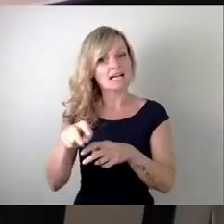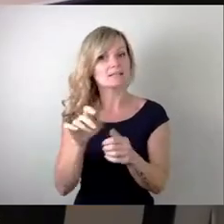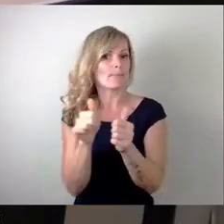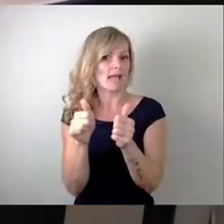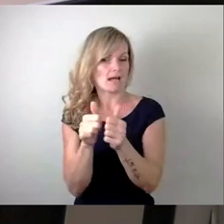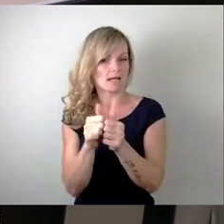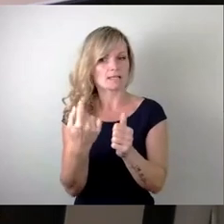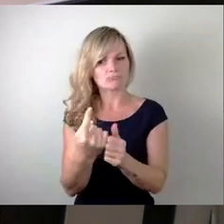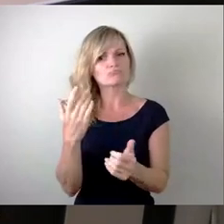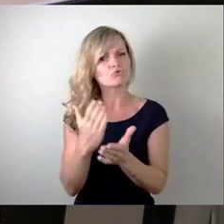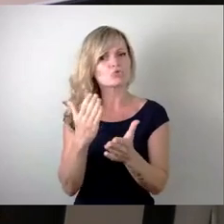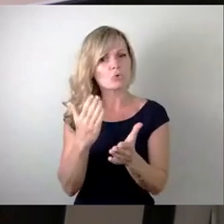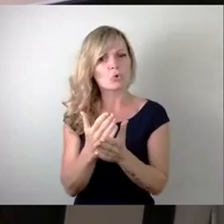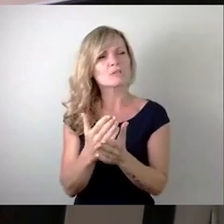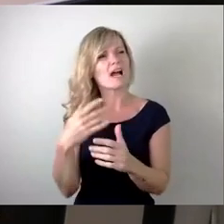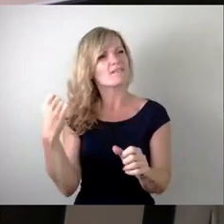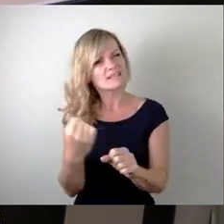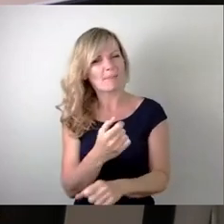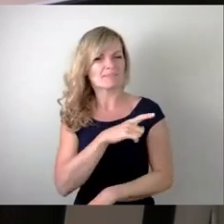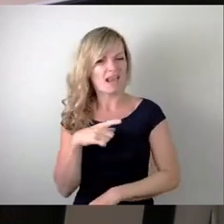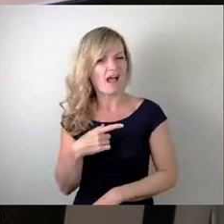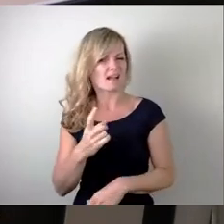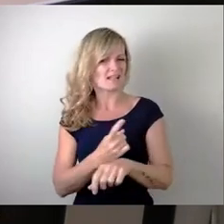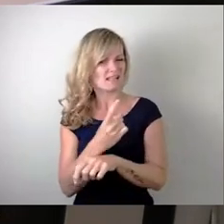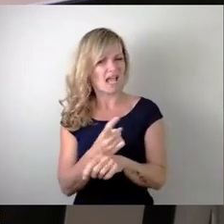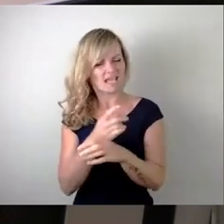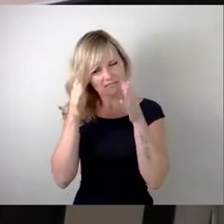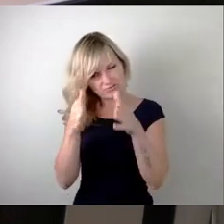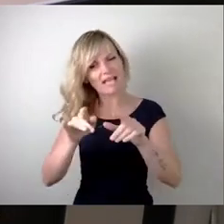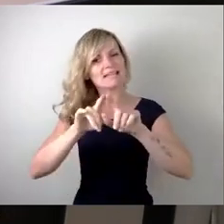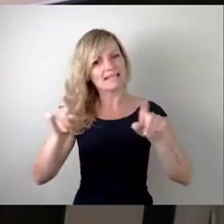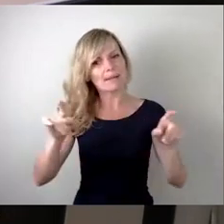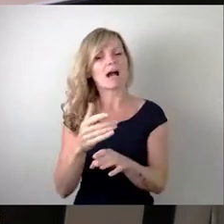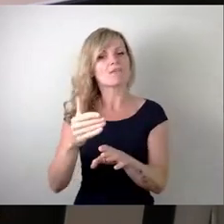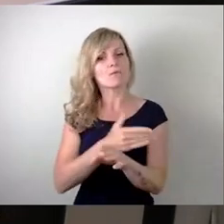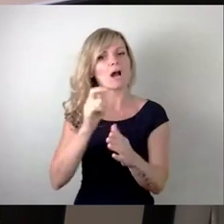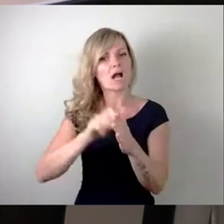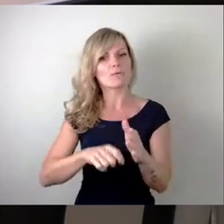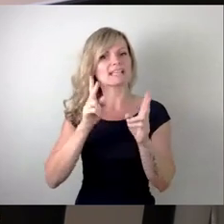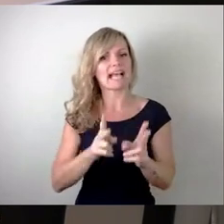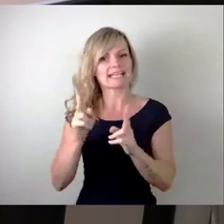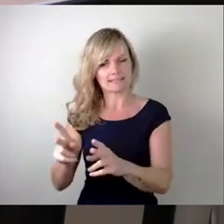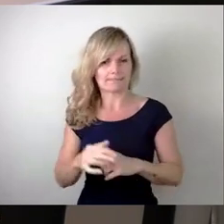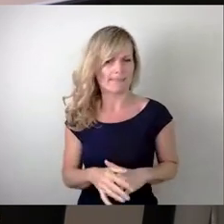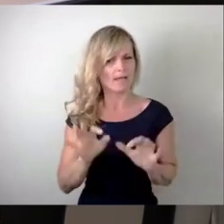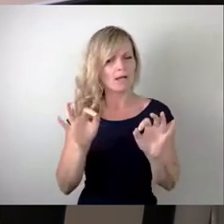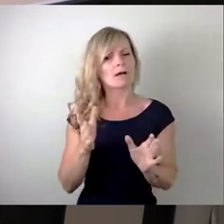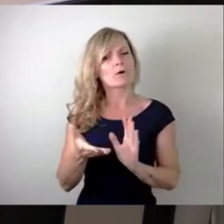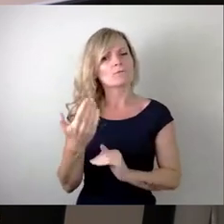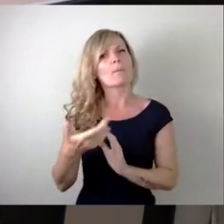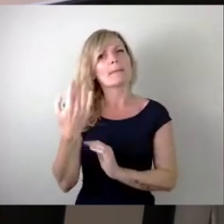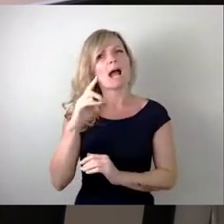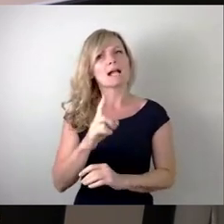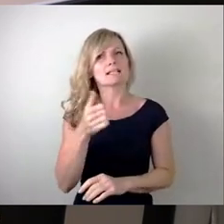eine verdammt lange Zeit mit dem Thema Vorkaufsrechte vor. Vor mehr als eineinhalb Jahren